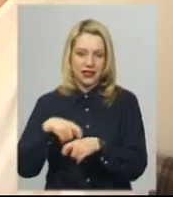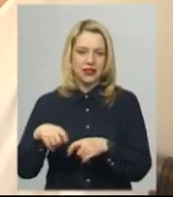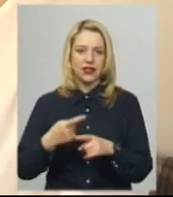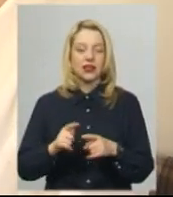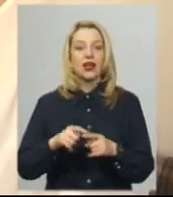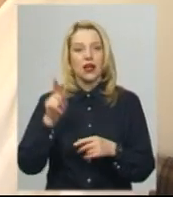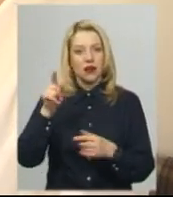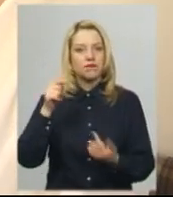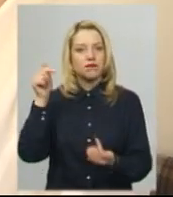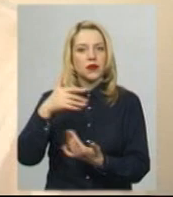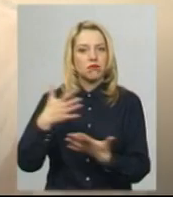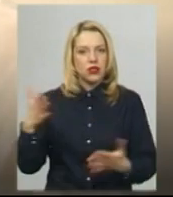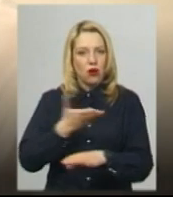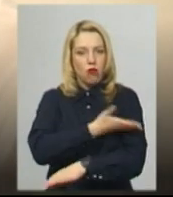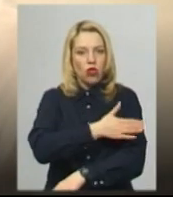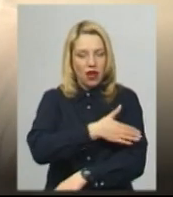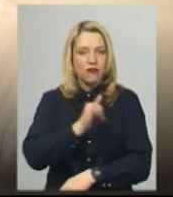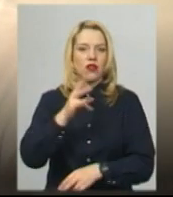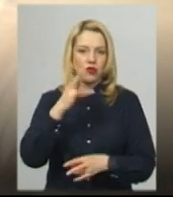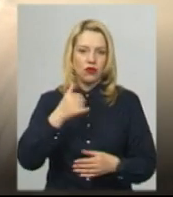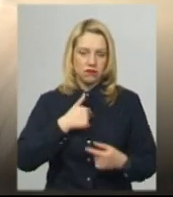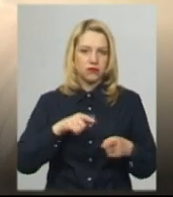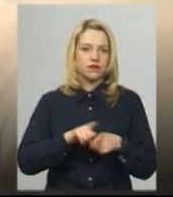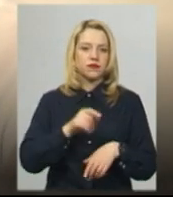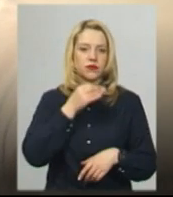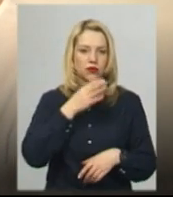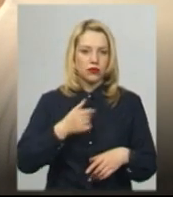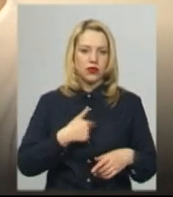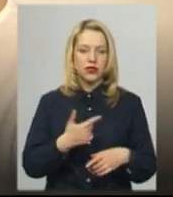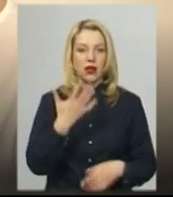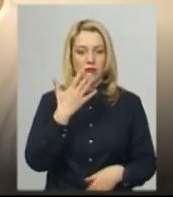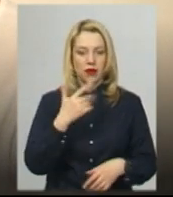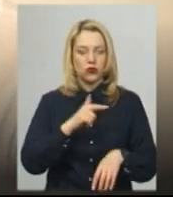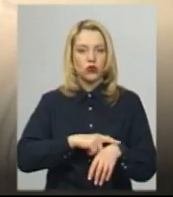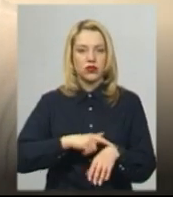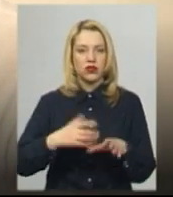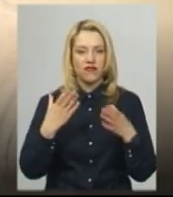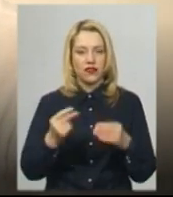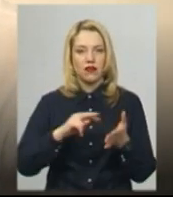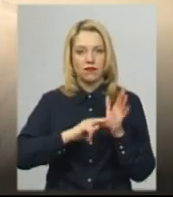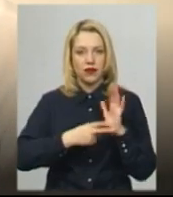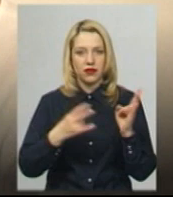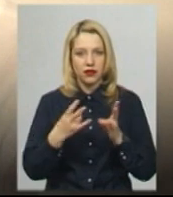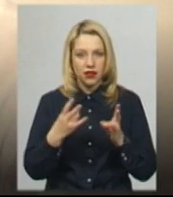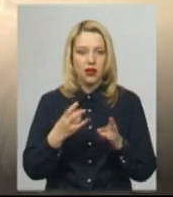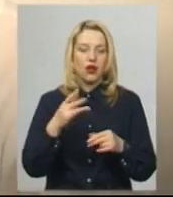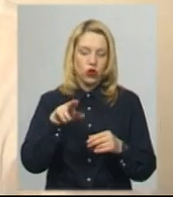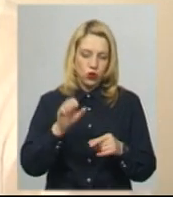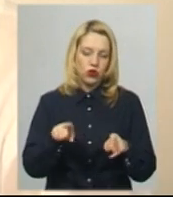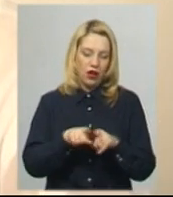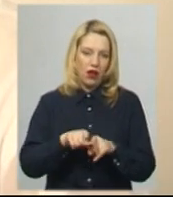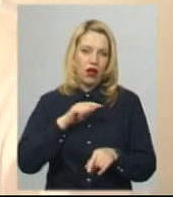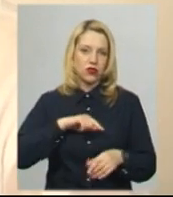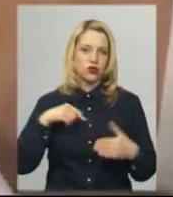теж приживається, особливо мережки. Щоб працювати хоча б п'ять годин в день, то така сорочка